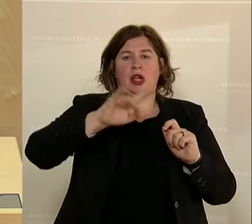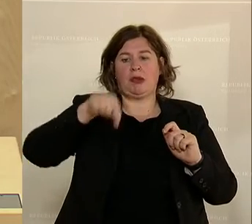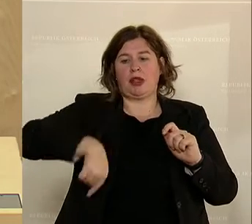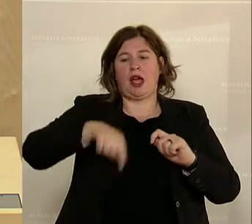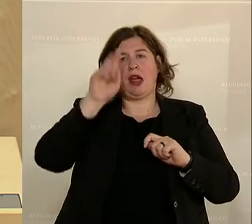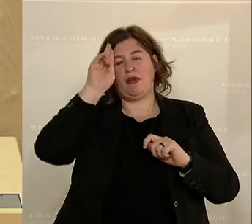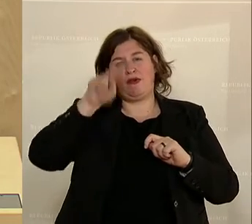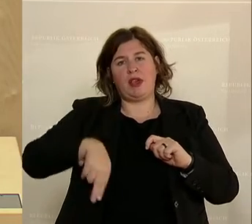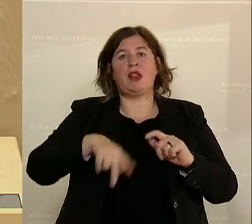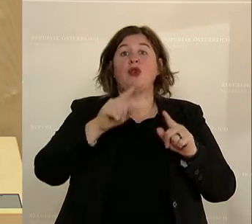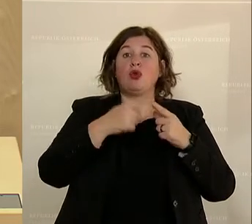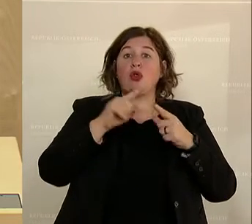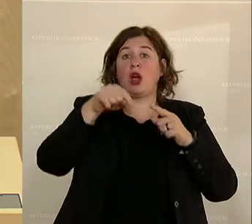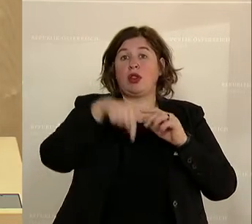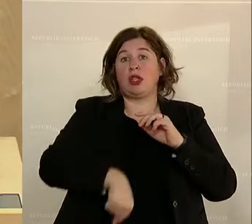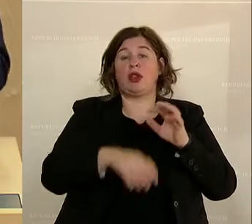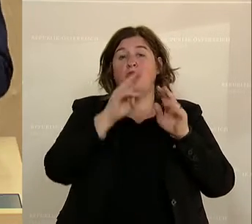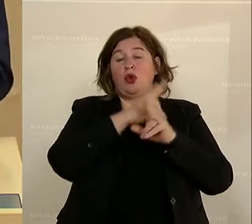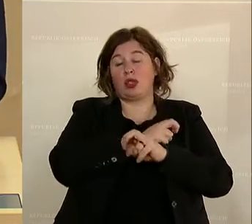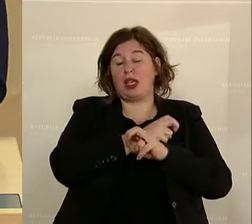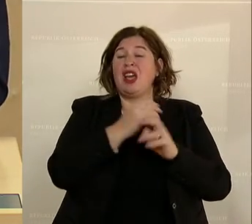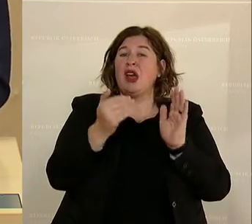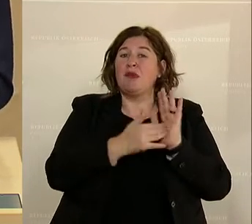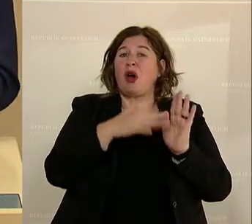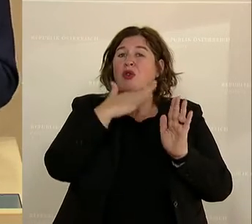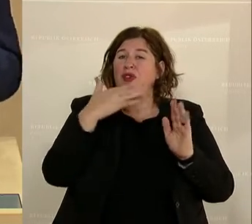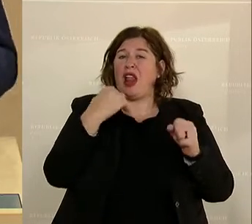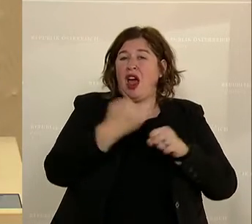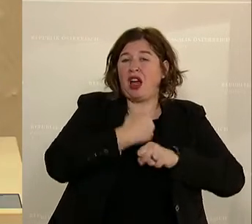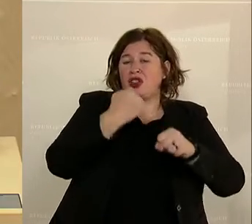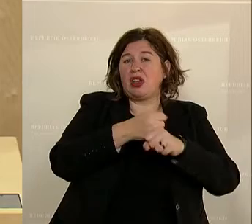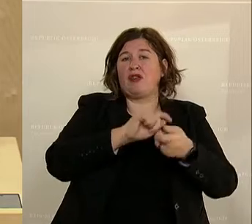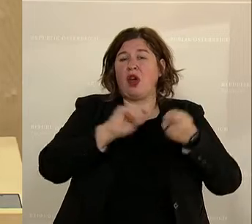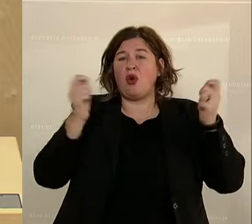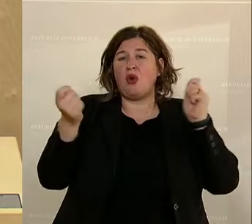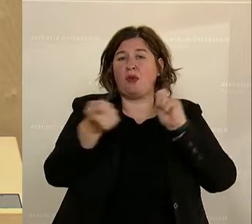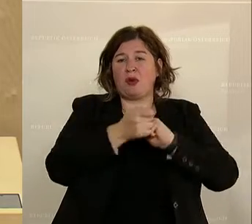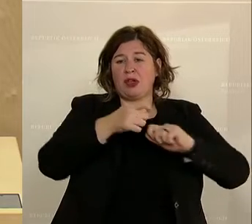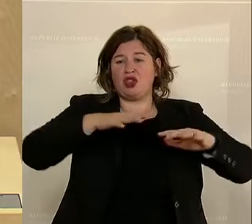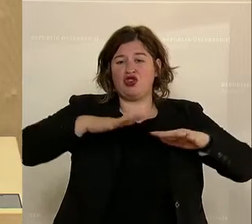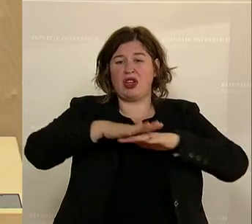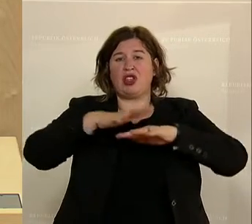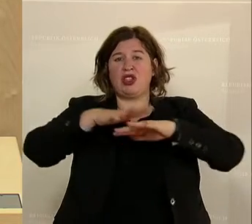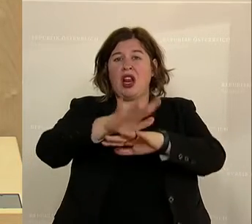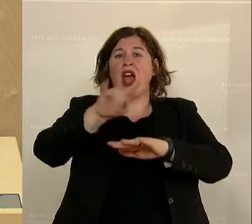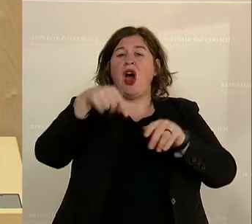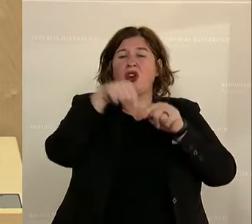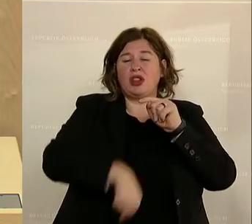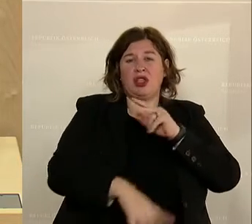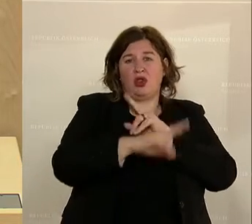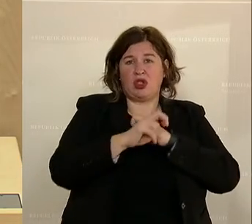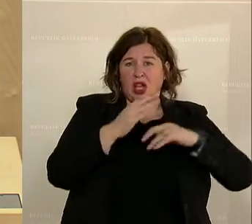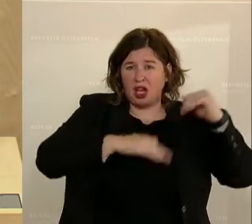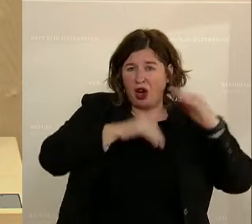auch in Niederösterreich vor der Haustür. Da braucht es noch sehr viel Anstrengung, diese Mobilitätsdrehscheiben und Schnittstellen auch in Niederösterreich zu schaffen,